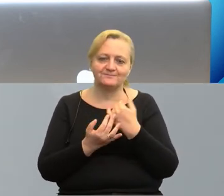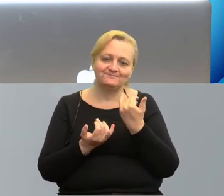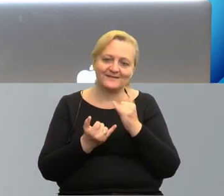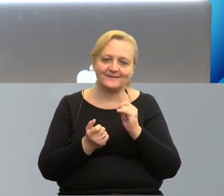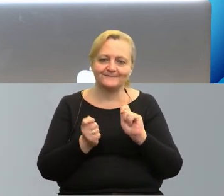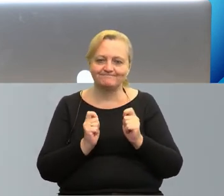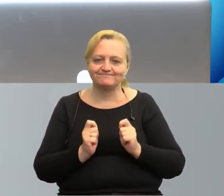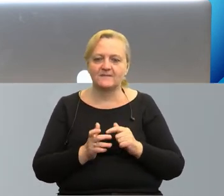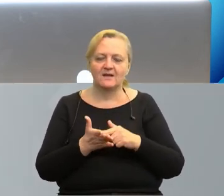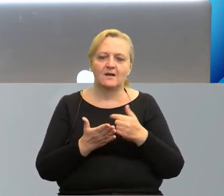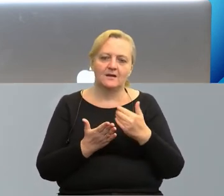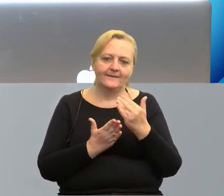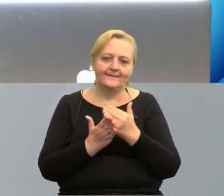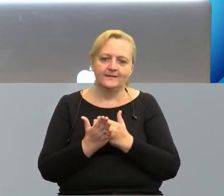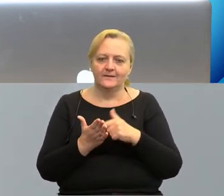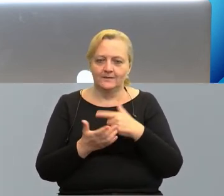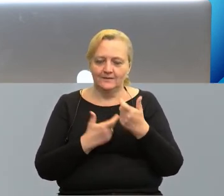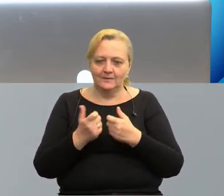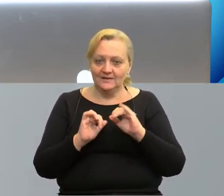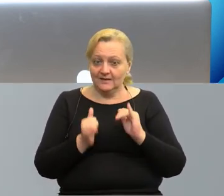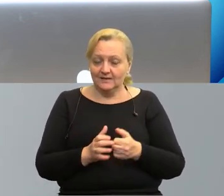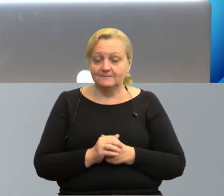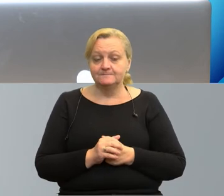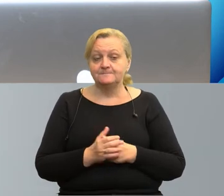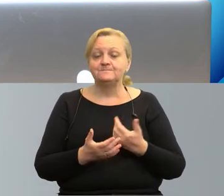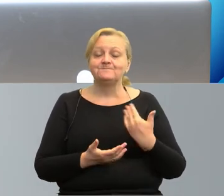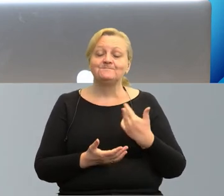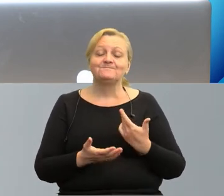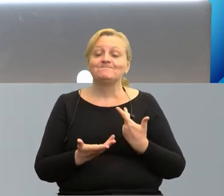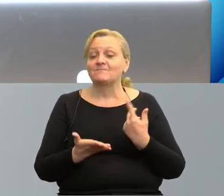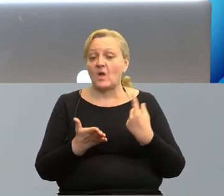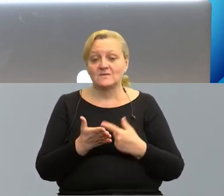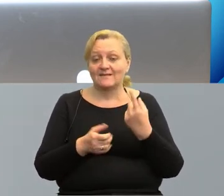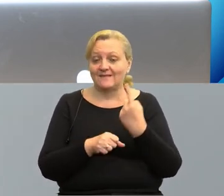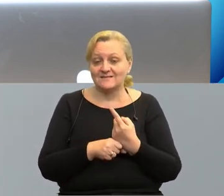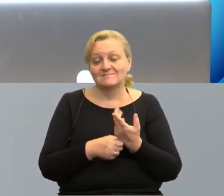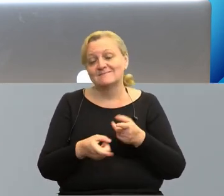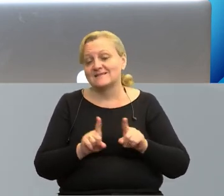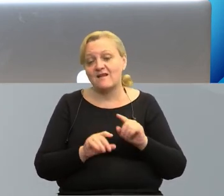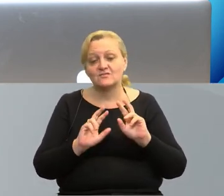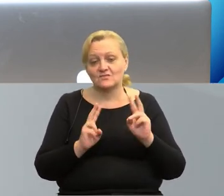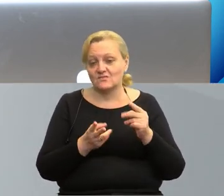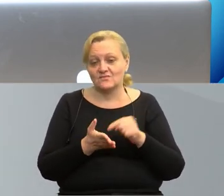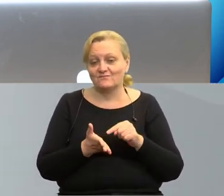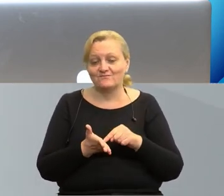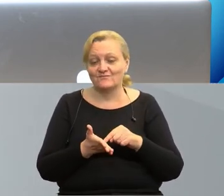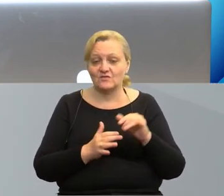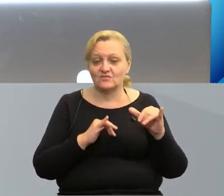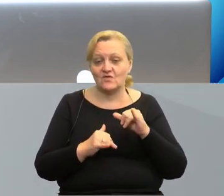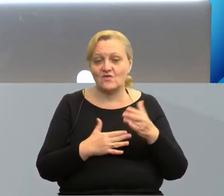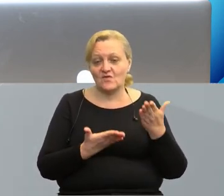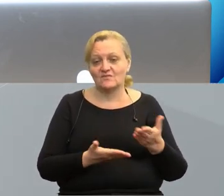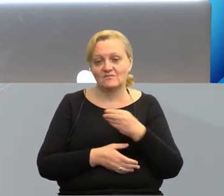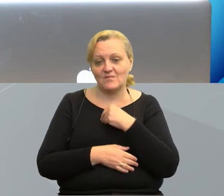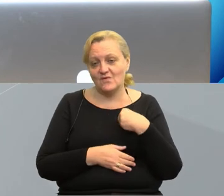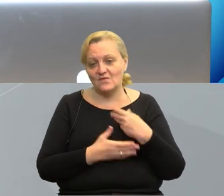odnośnie kształtu tego programu. Ostateczne decyzje oczywiście zależą tutaj od rządu